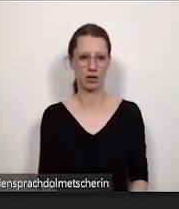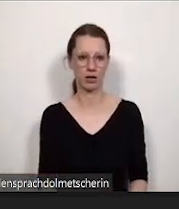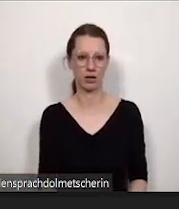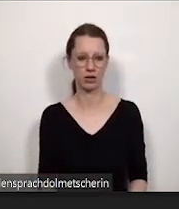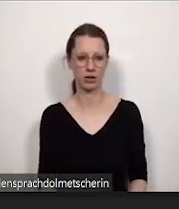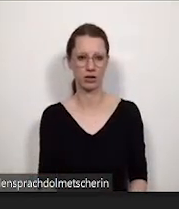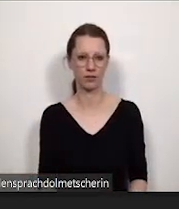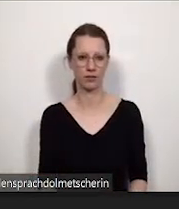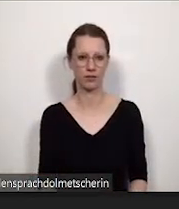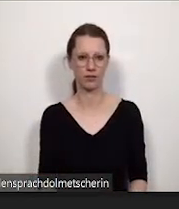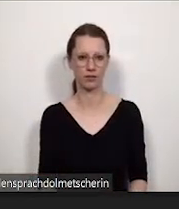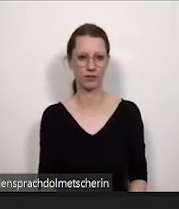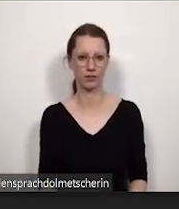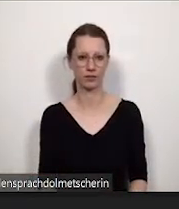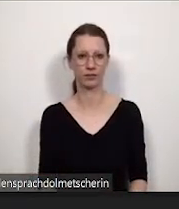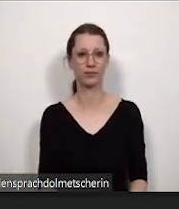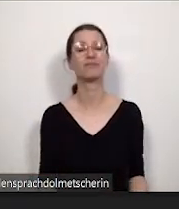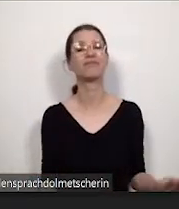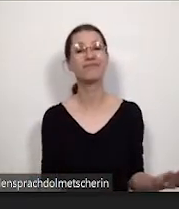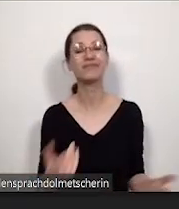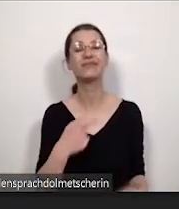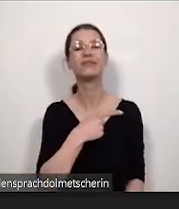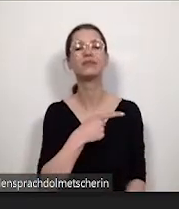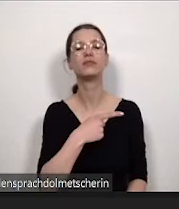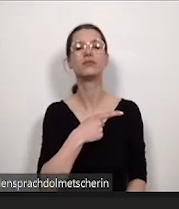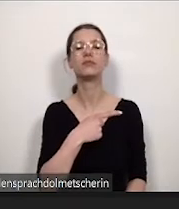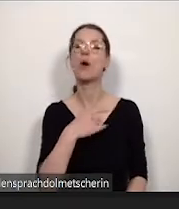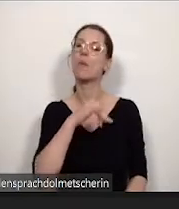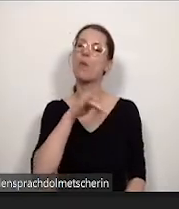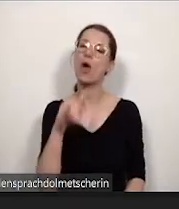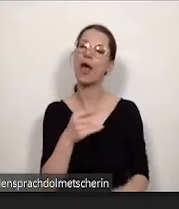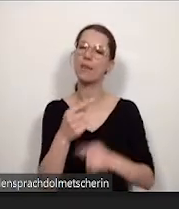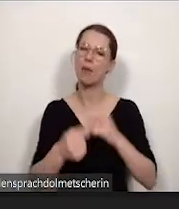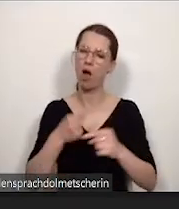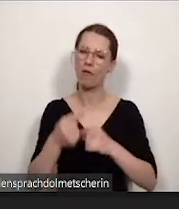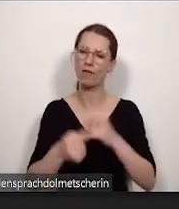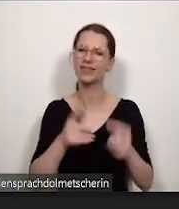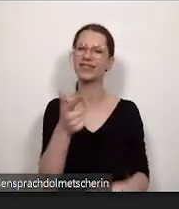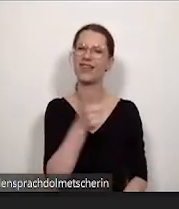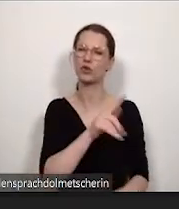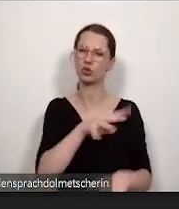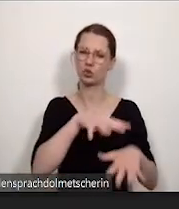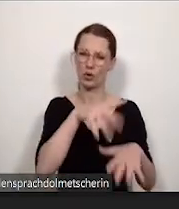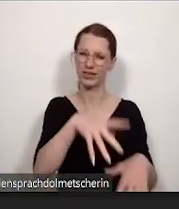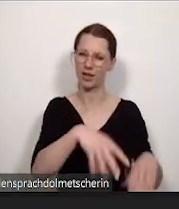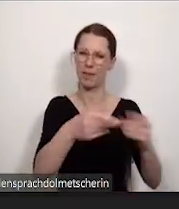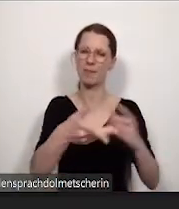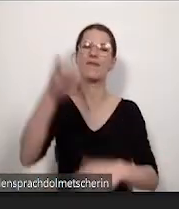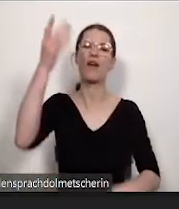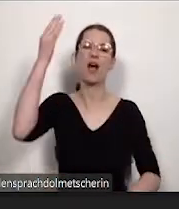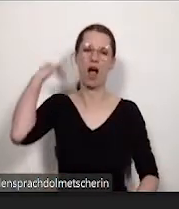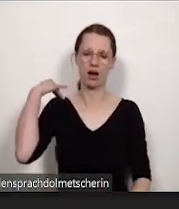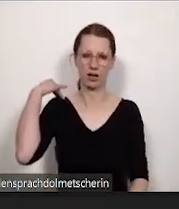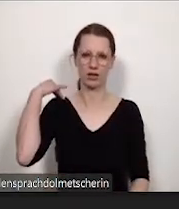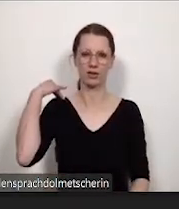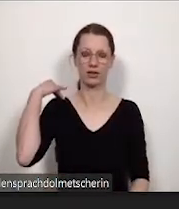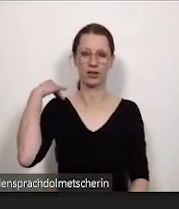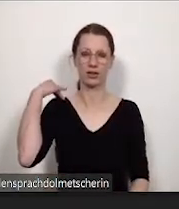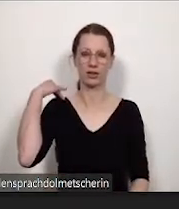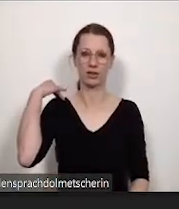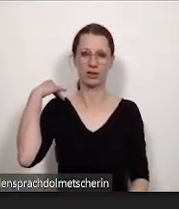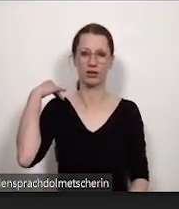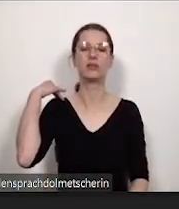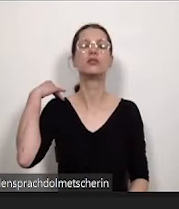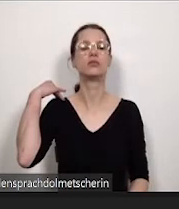Im Laufe dieses Projektes, was 2019 angefangen hat und von dem